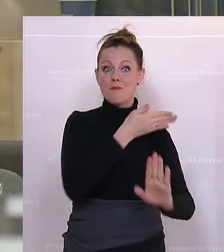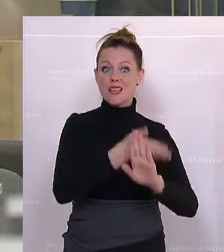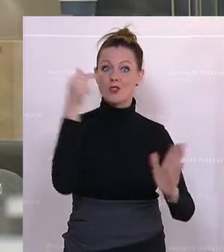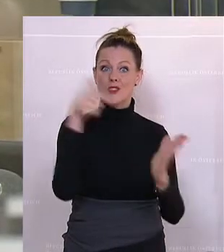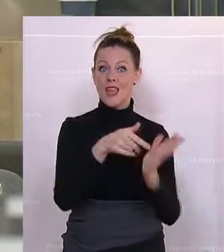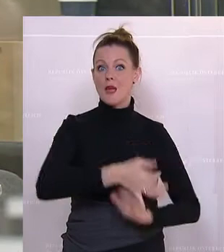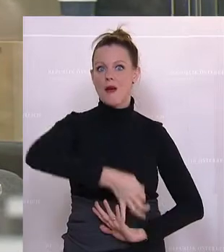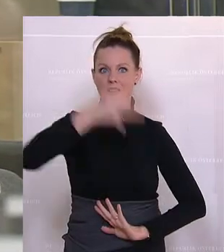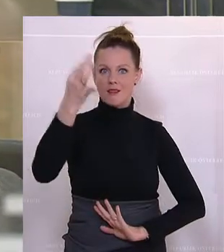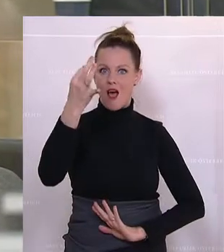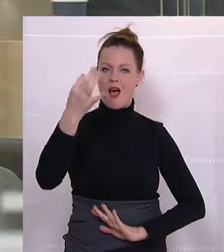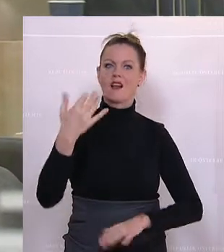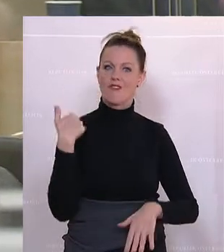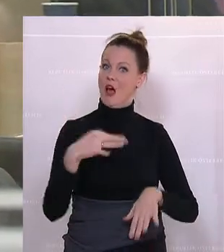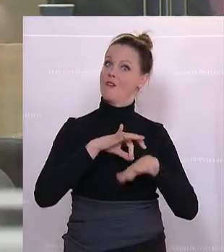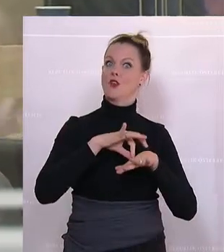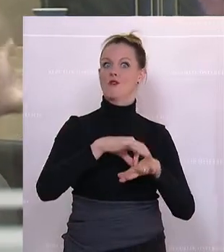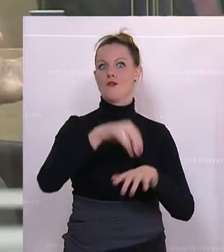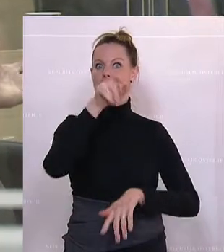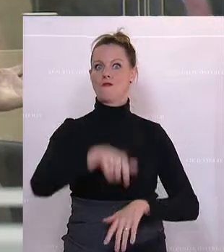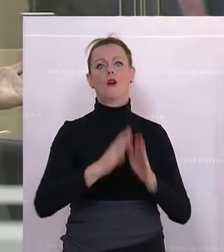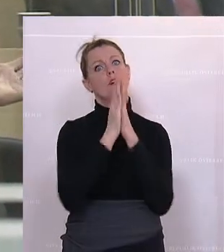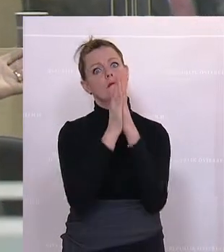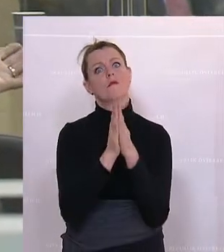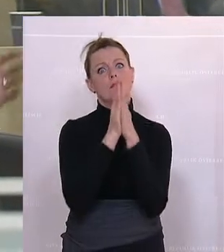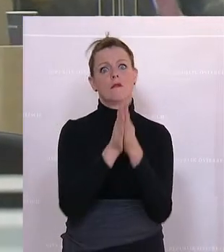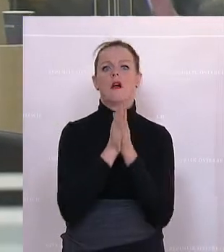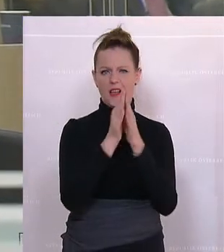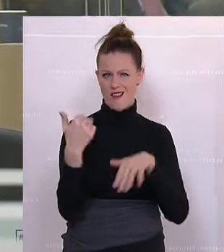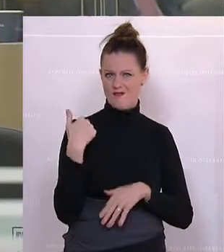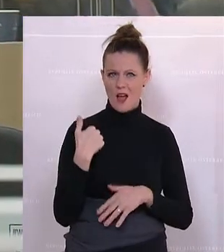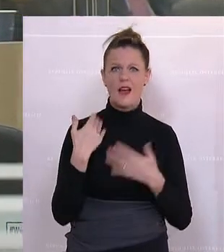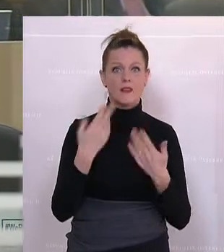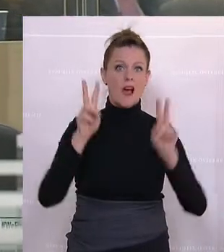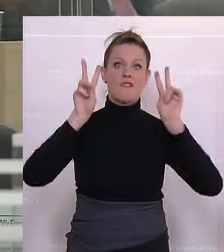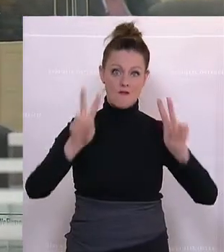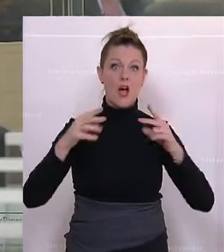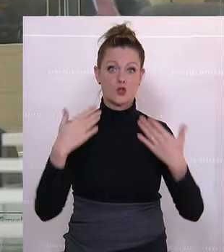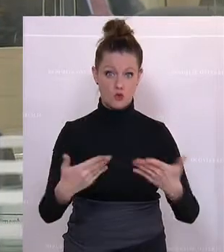führerhaft, führerhaft angebetet haben. Das ist doch die Wahrheit.